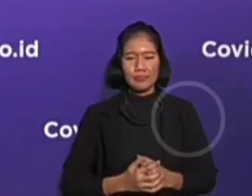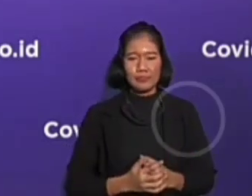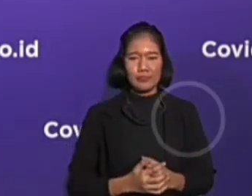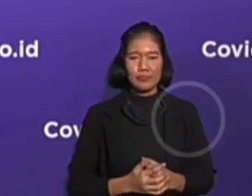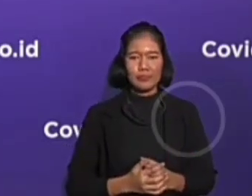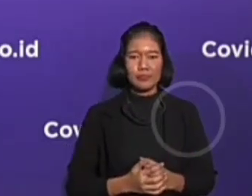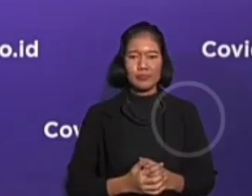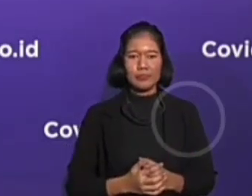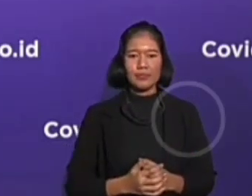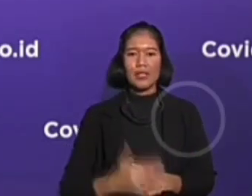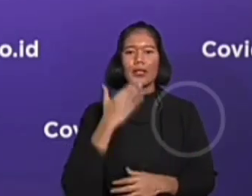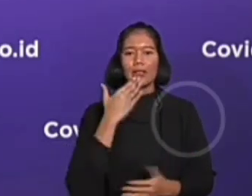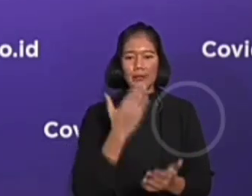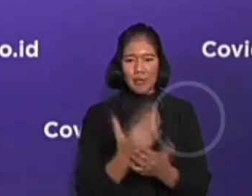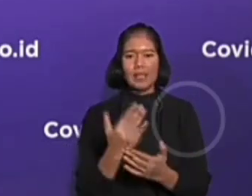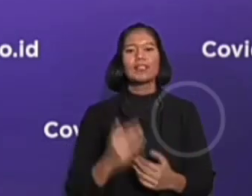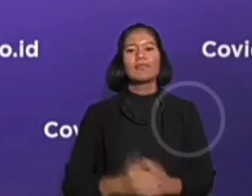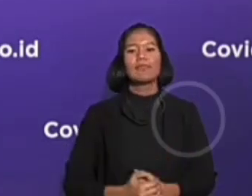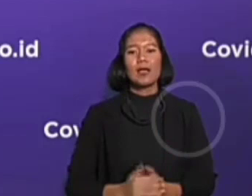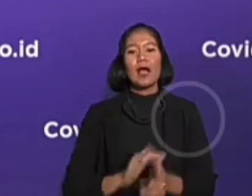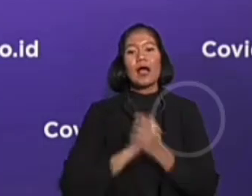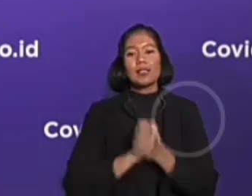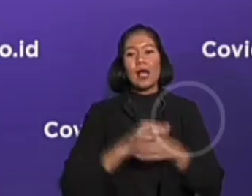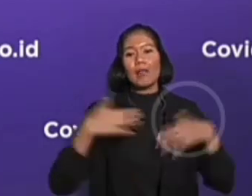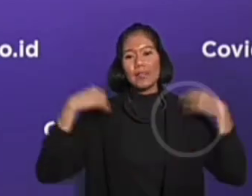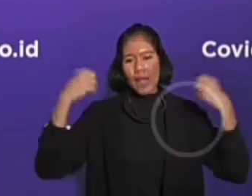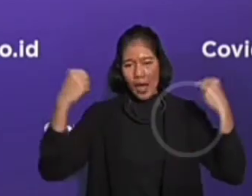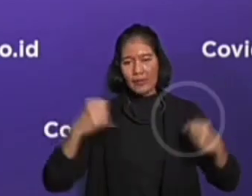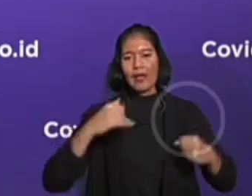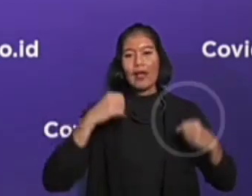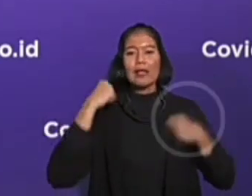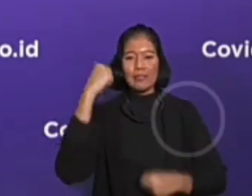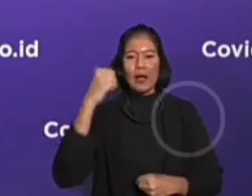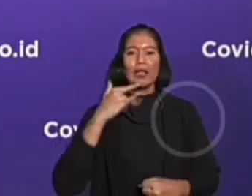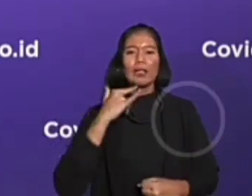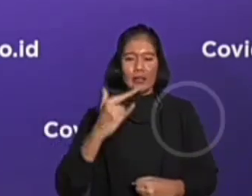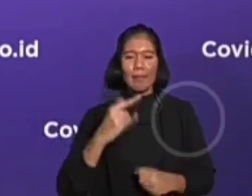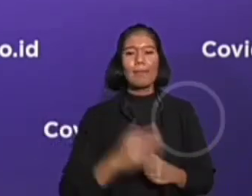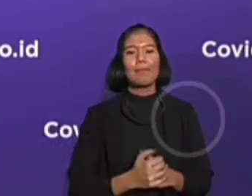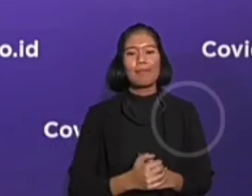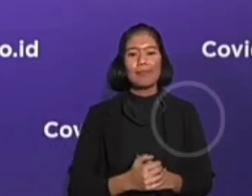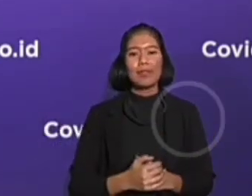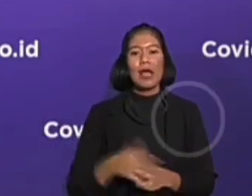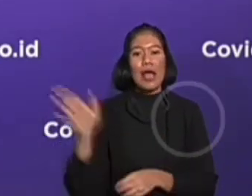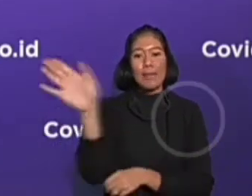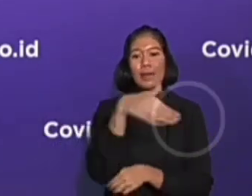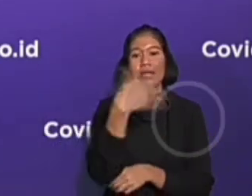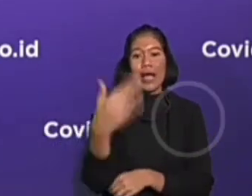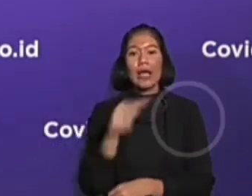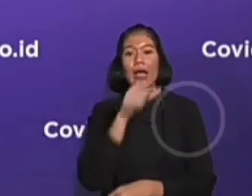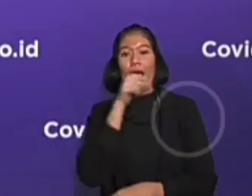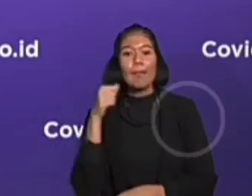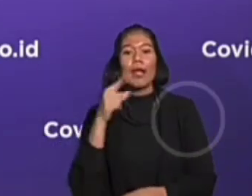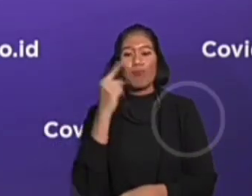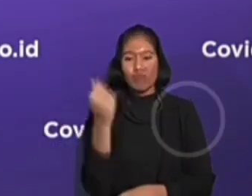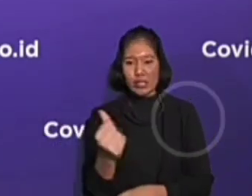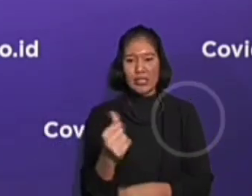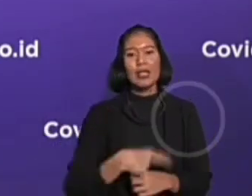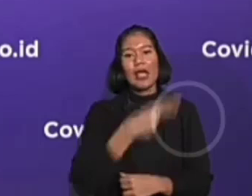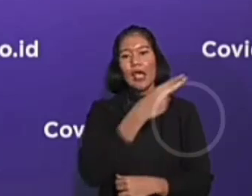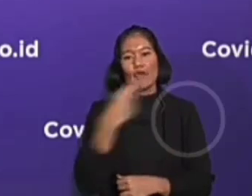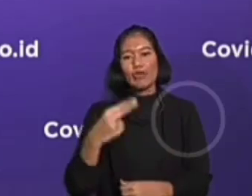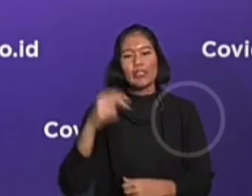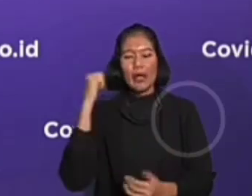Terima kasih, salam sehat dan tetap semangat. Salam merah putih, bendera kita bersama. Indonesia pasti bisa.